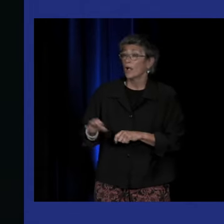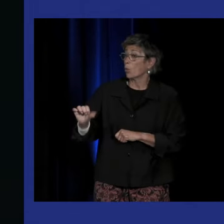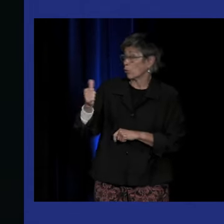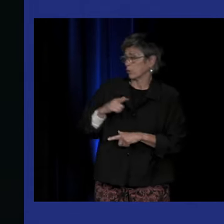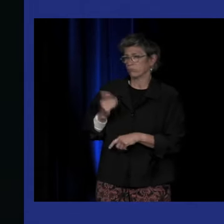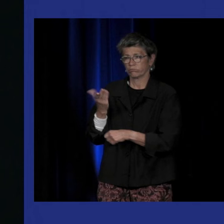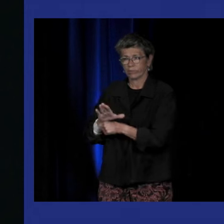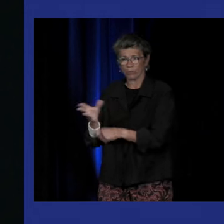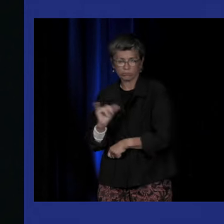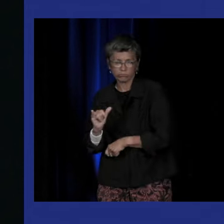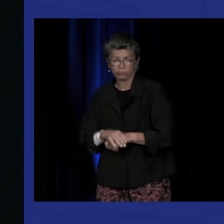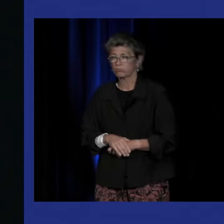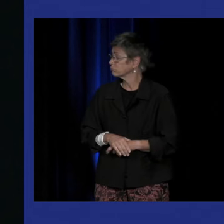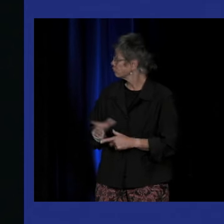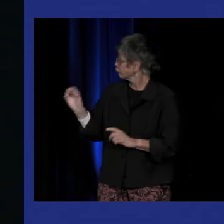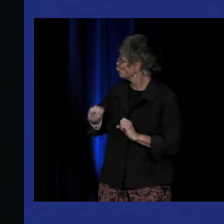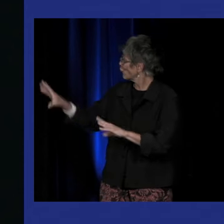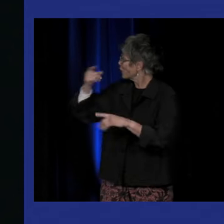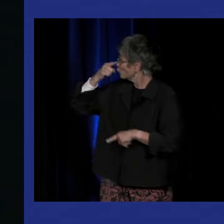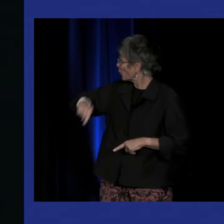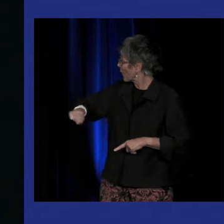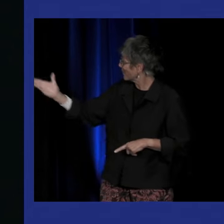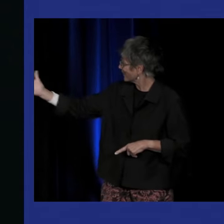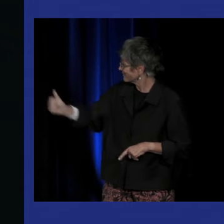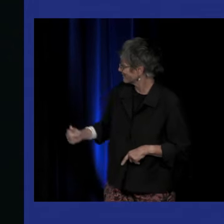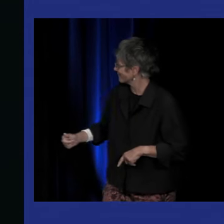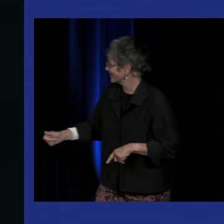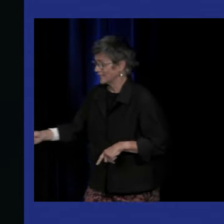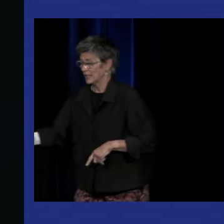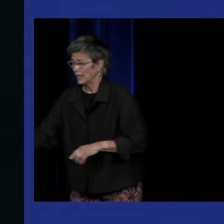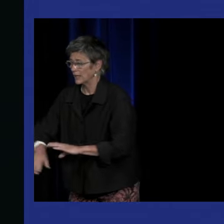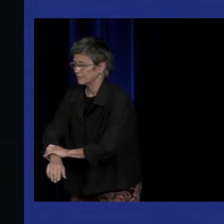nous présenter. Je te laisse, Juliette, te présenter.